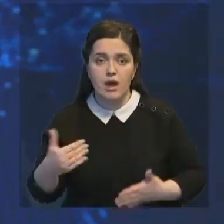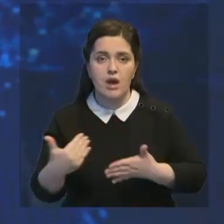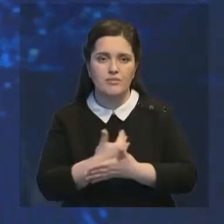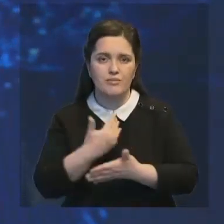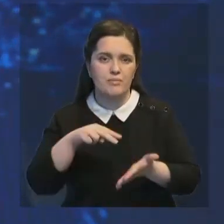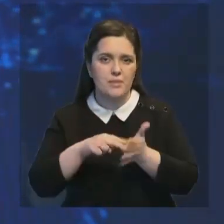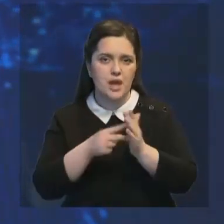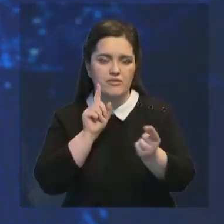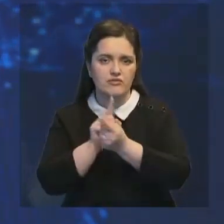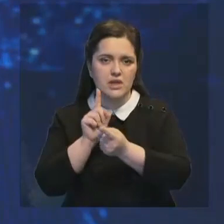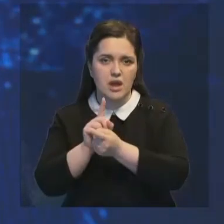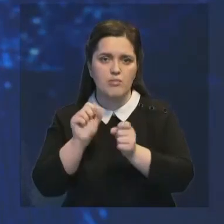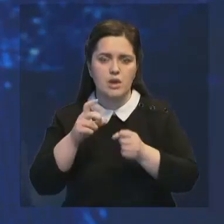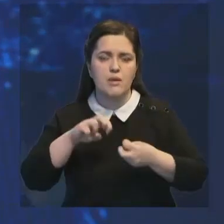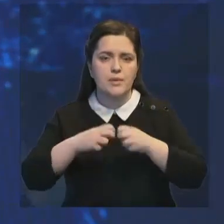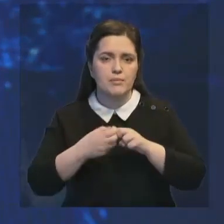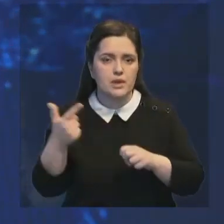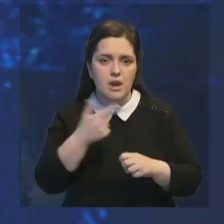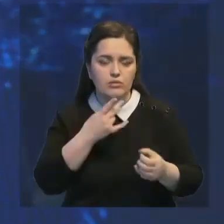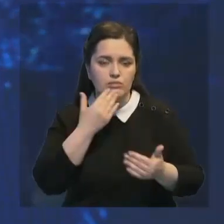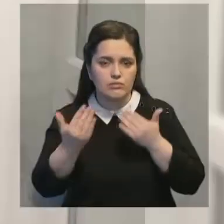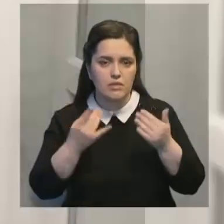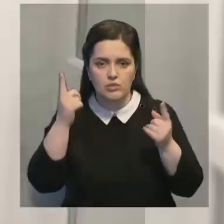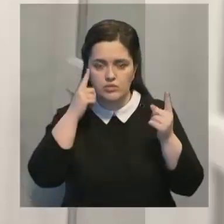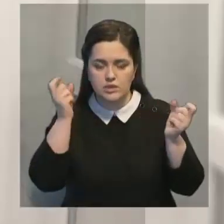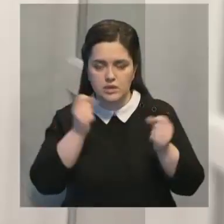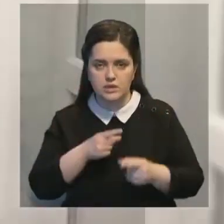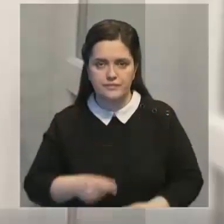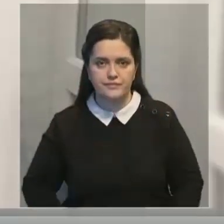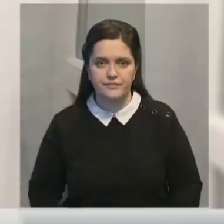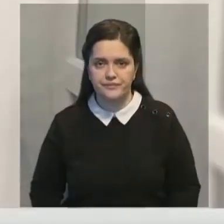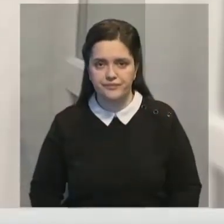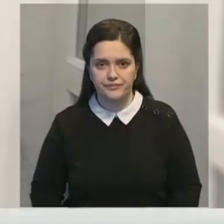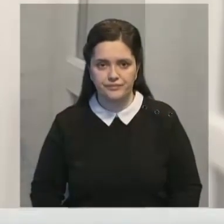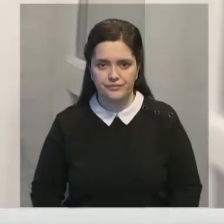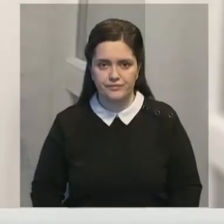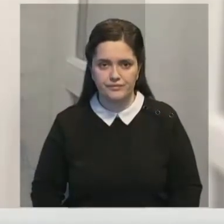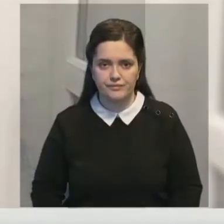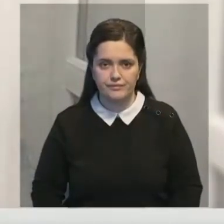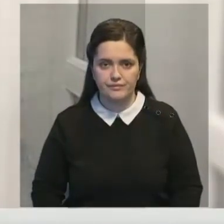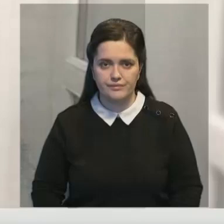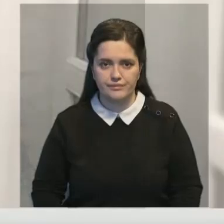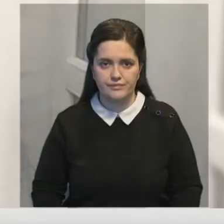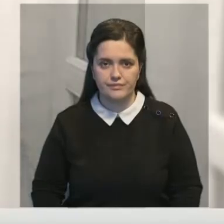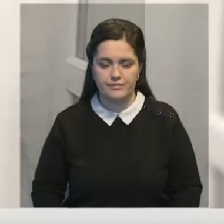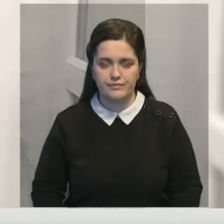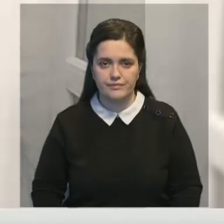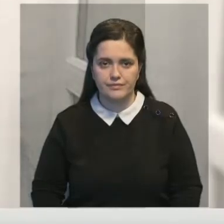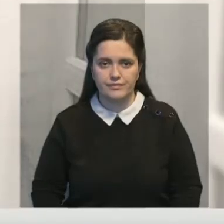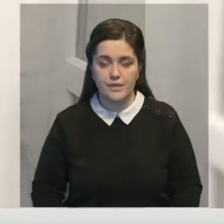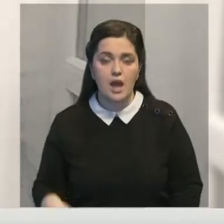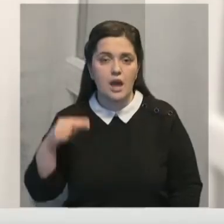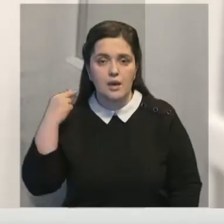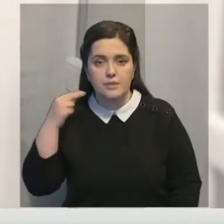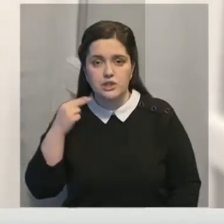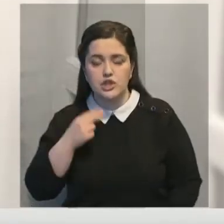Акимам сфокусироваться на проблемах граждан. Президент решил очень